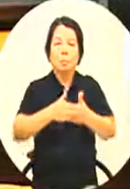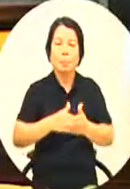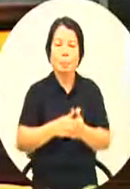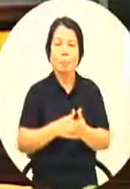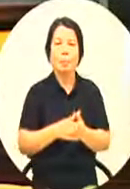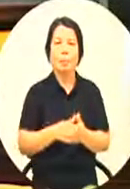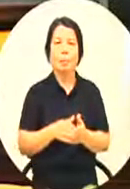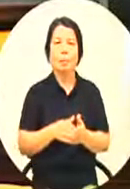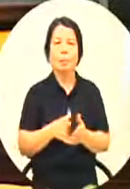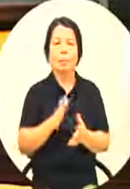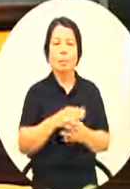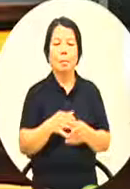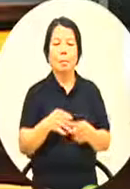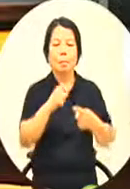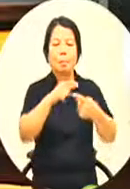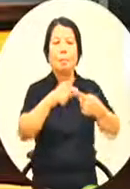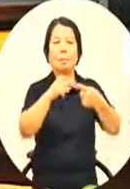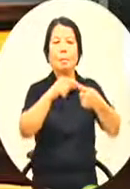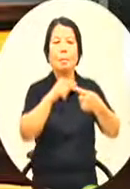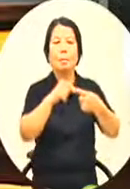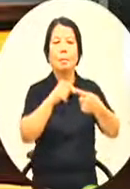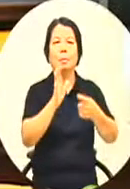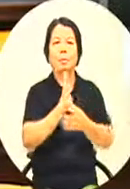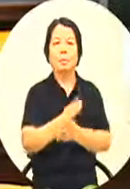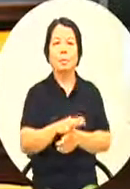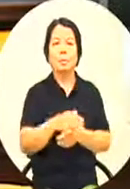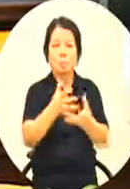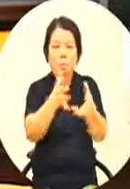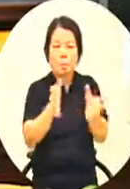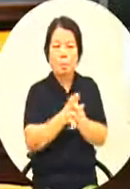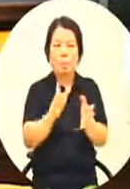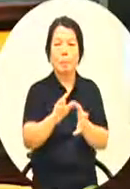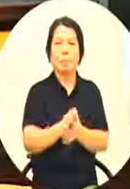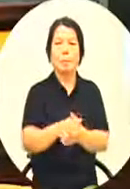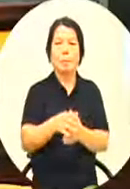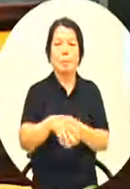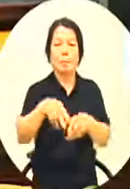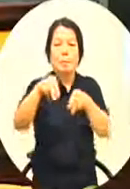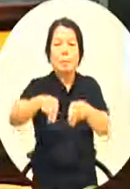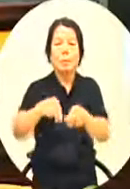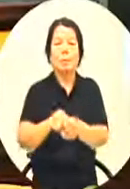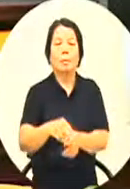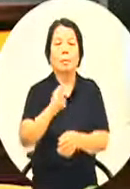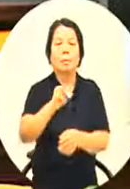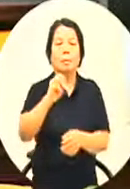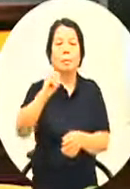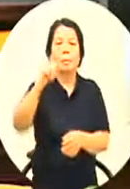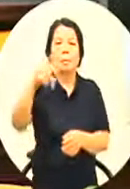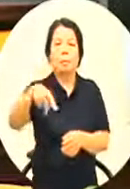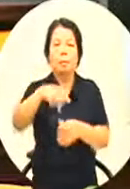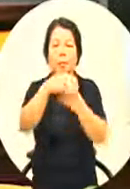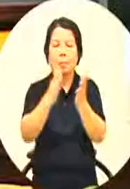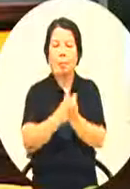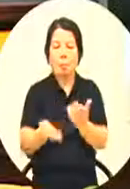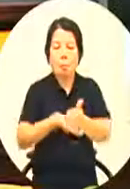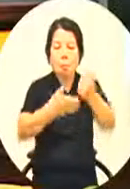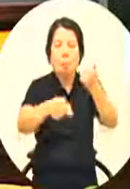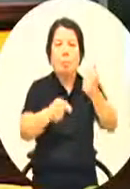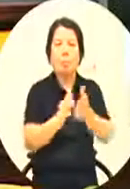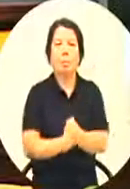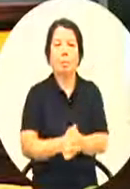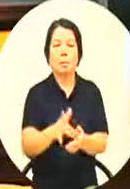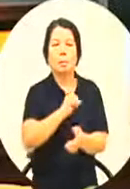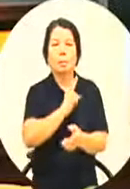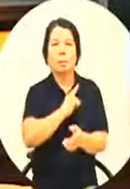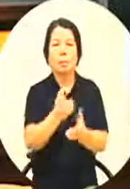两个第一个有些真的是跟他签MOU是一种尊重了那有些他本身他就本